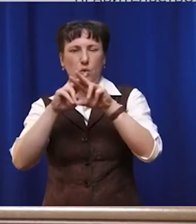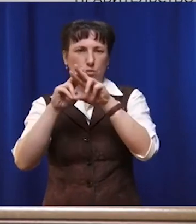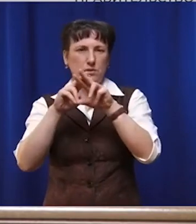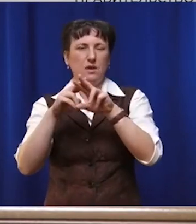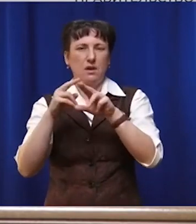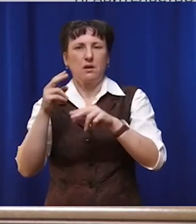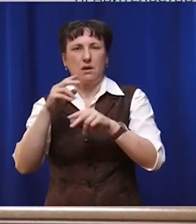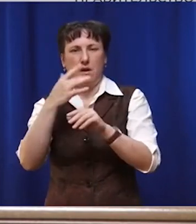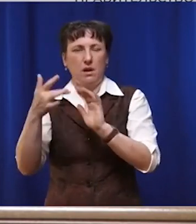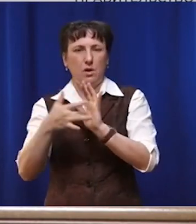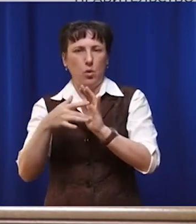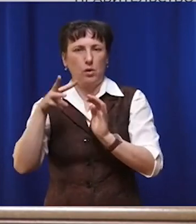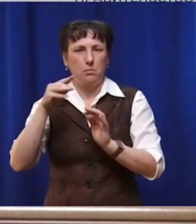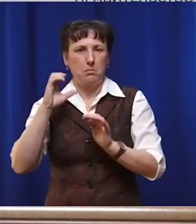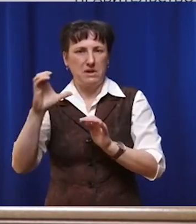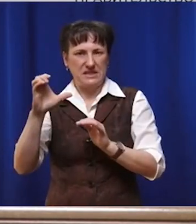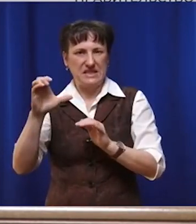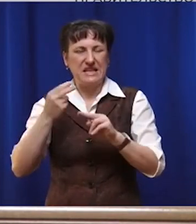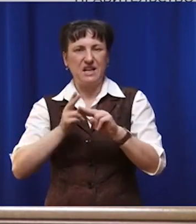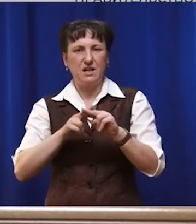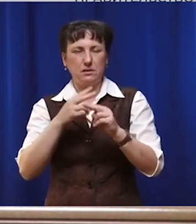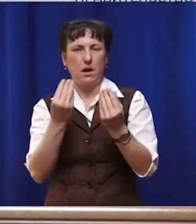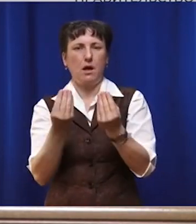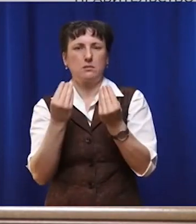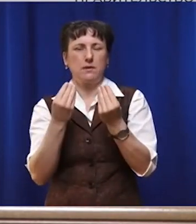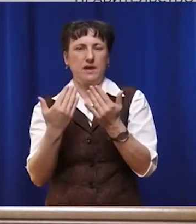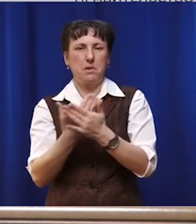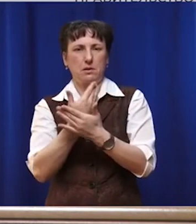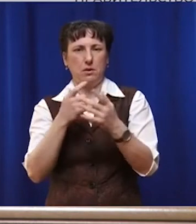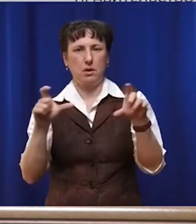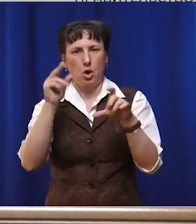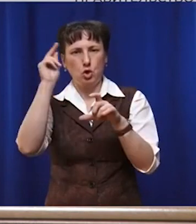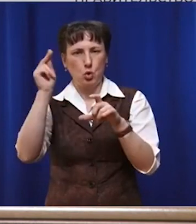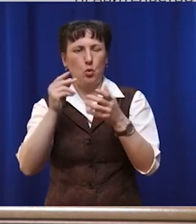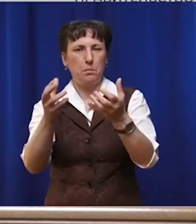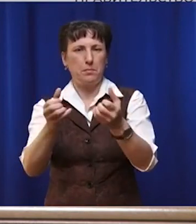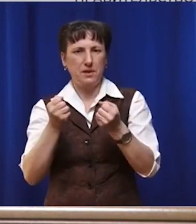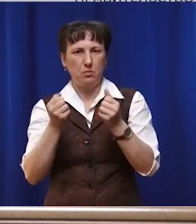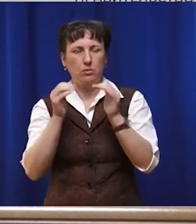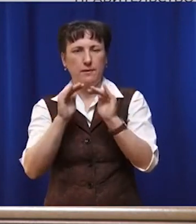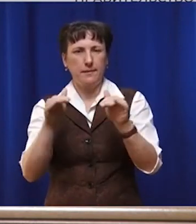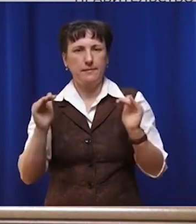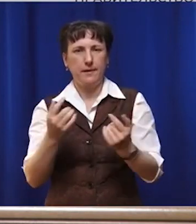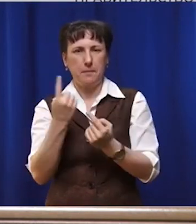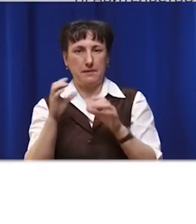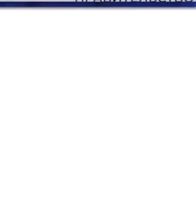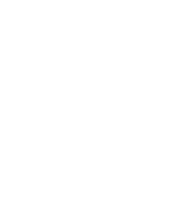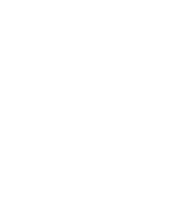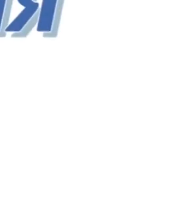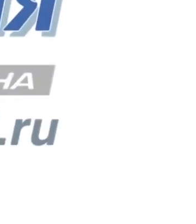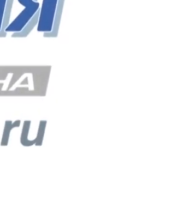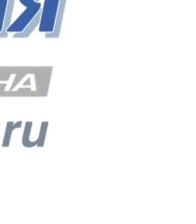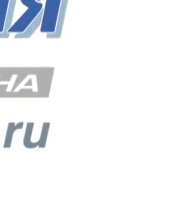это современные светлые комфортные школы которые примут ребят уже если в этом году 1 сентября